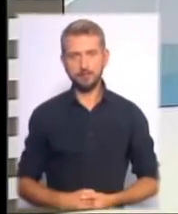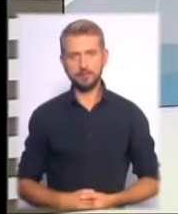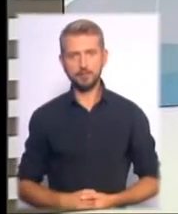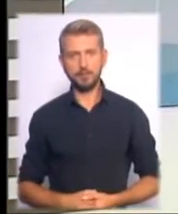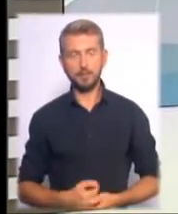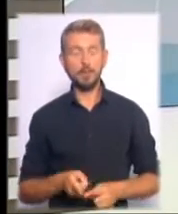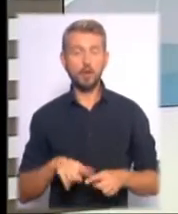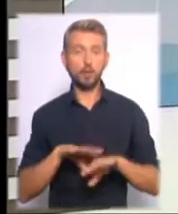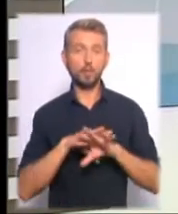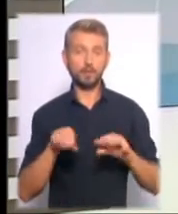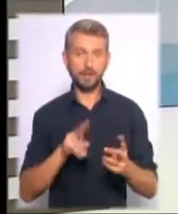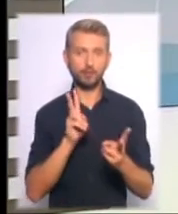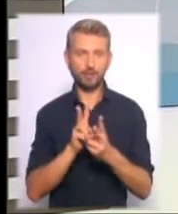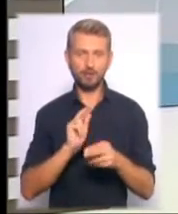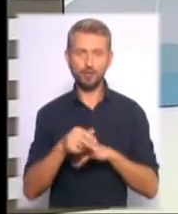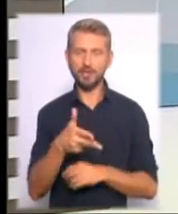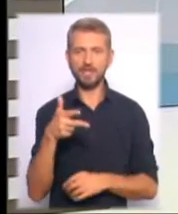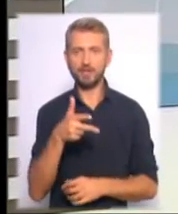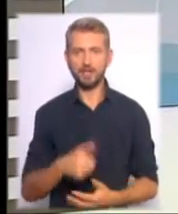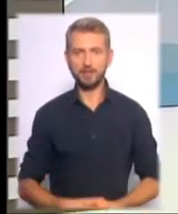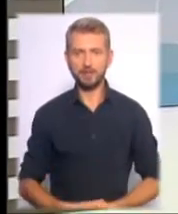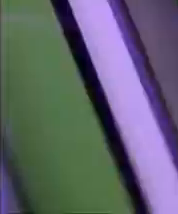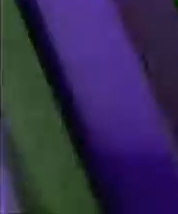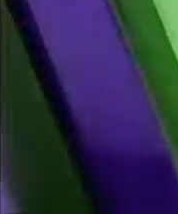Що ж на цьому все. Дякую за увагу. Хай щастить!